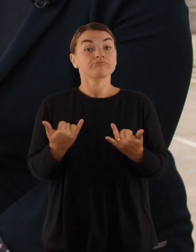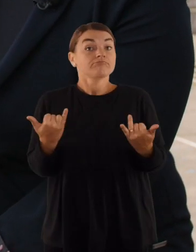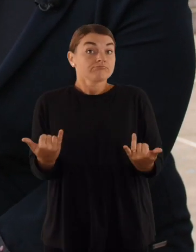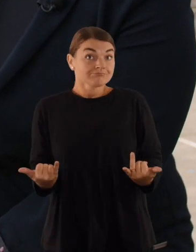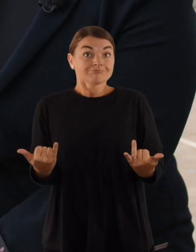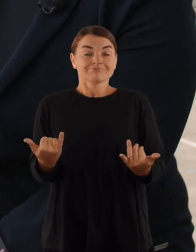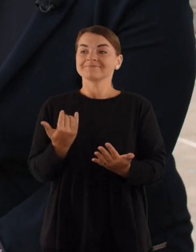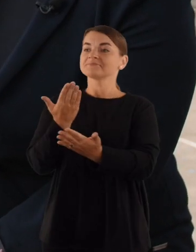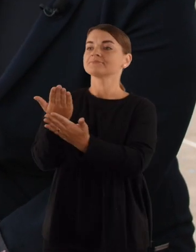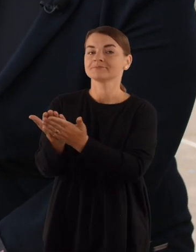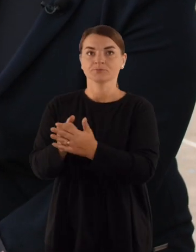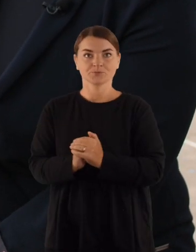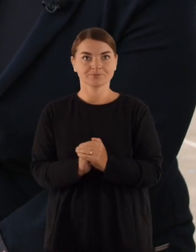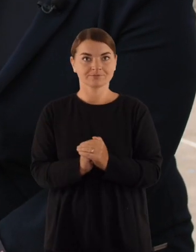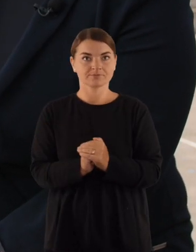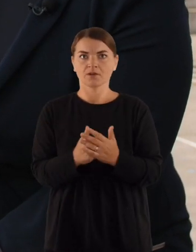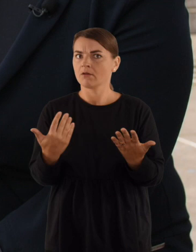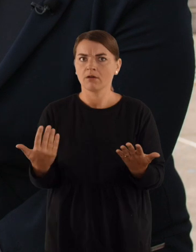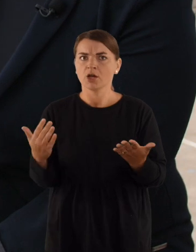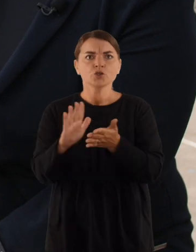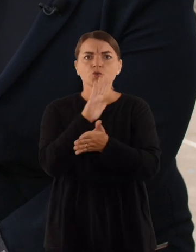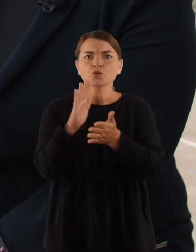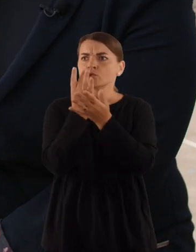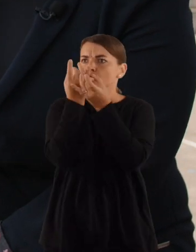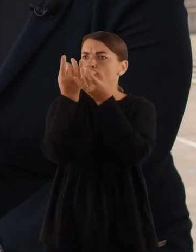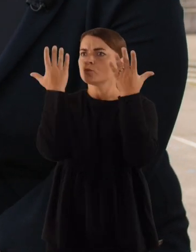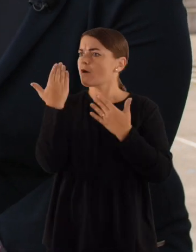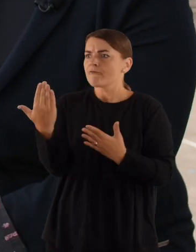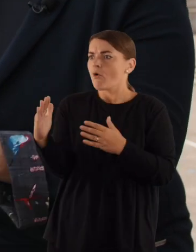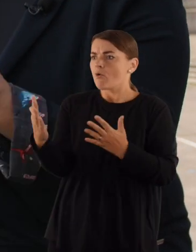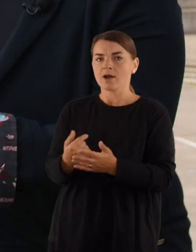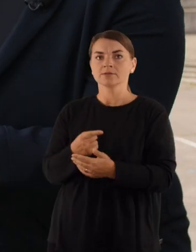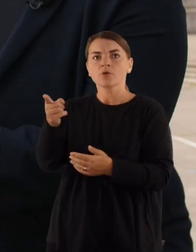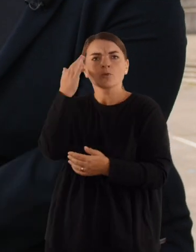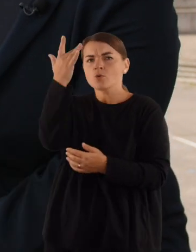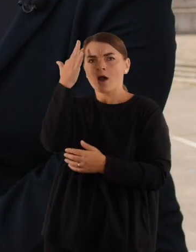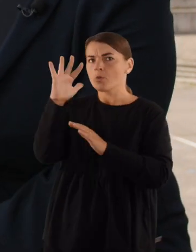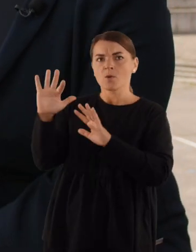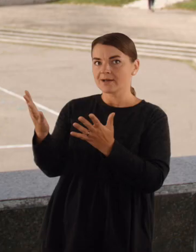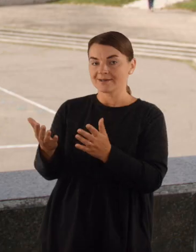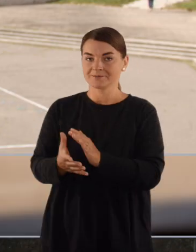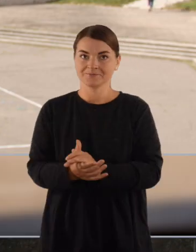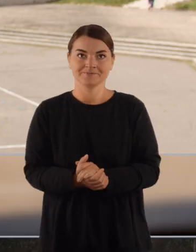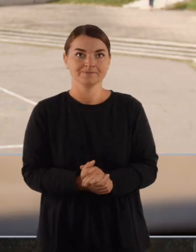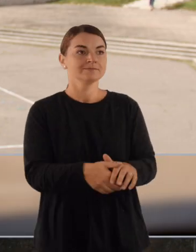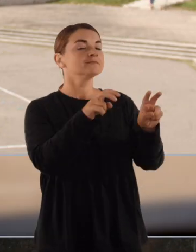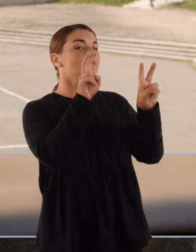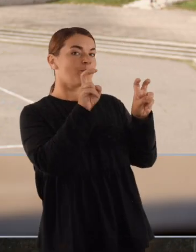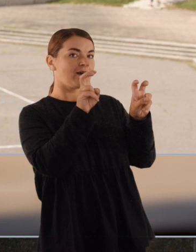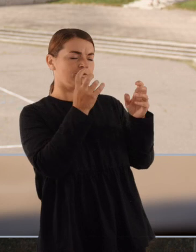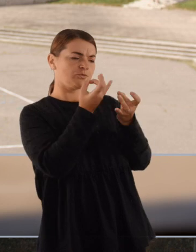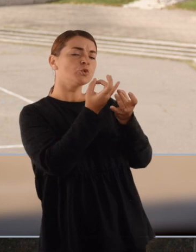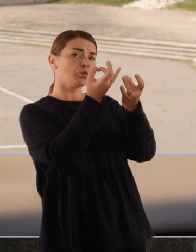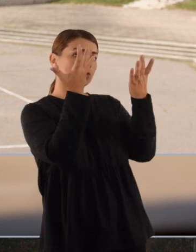norėčiau akcentuoti, kas yra atlieko kultūra. Kaip jūs galvojate, ką norėtumėt pasakyti? Tas pavadinimas